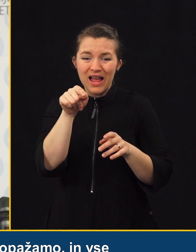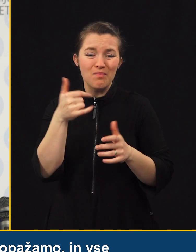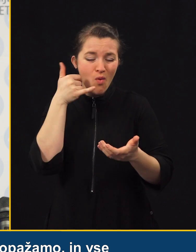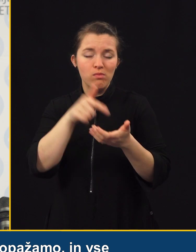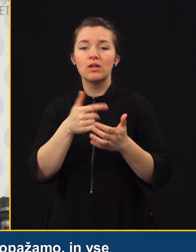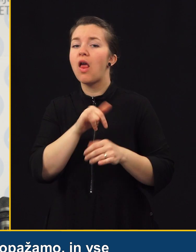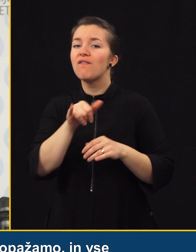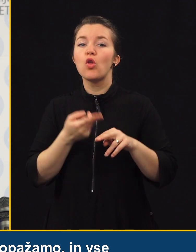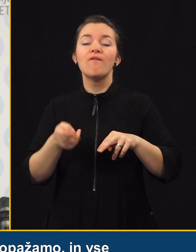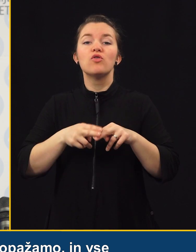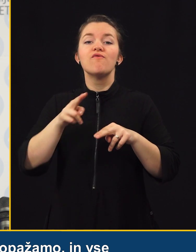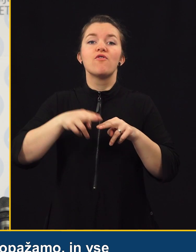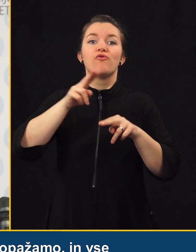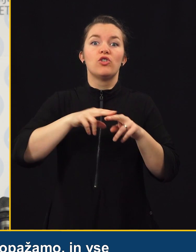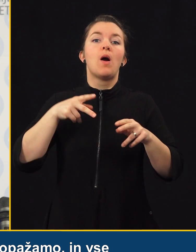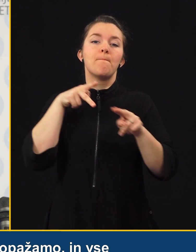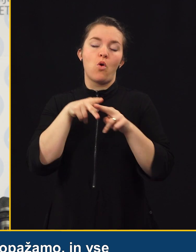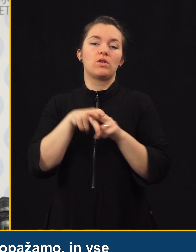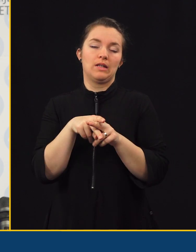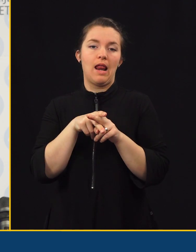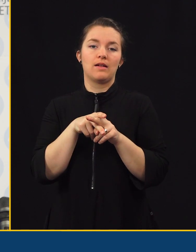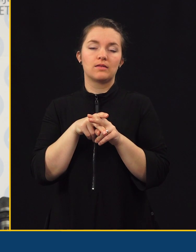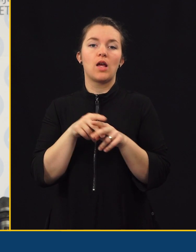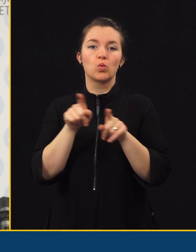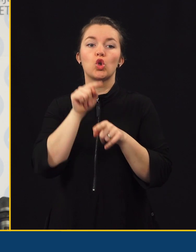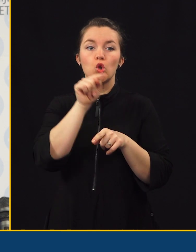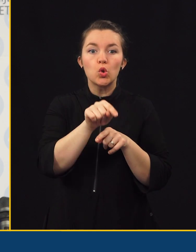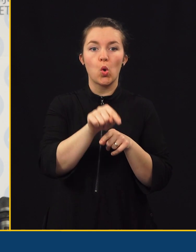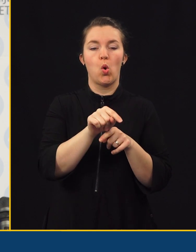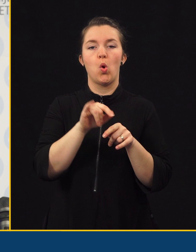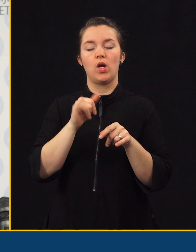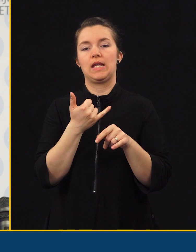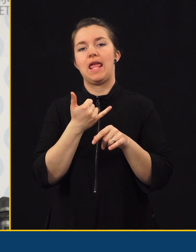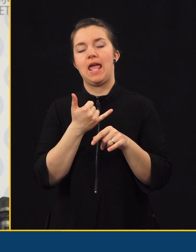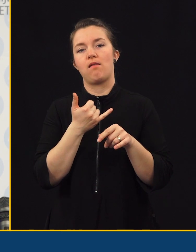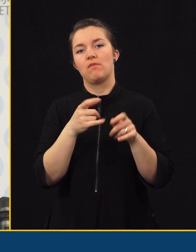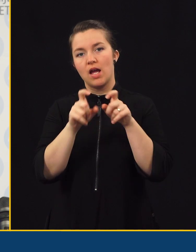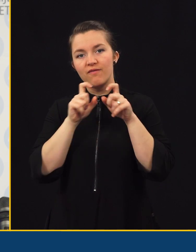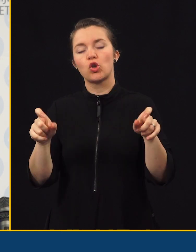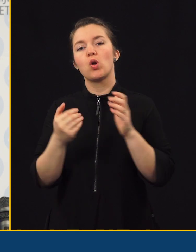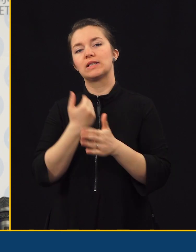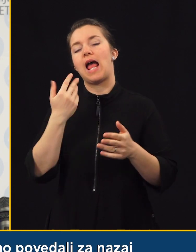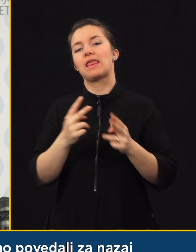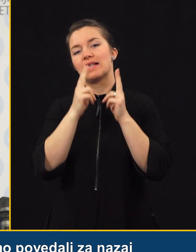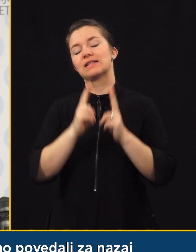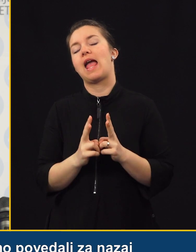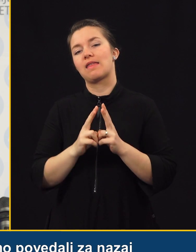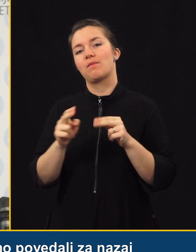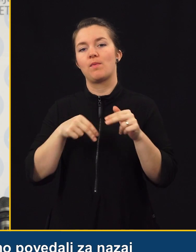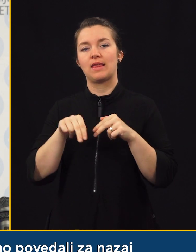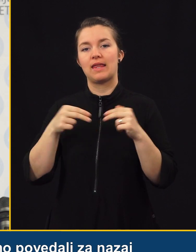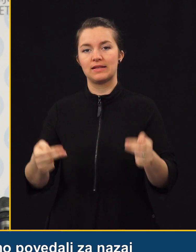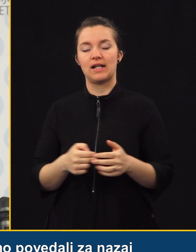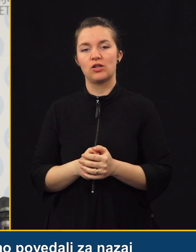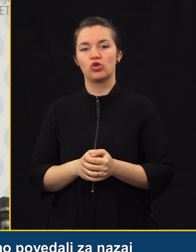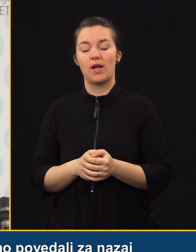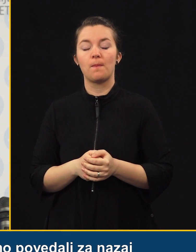motilec in so tudi del tega, da nastanjo hude prometne nesreče. Tako kot v vodoma